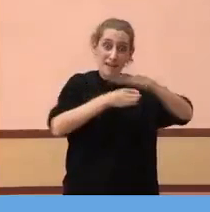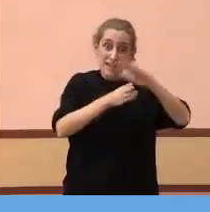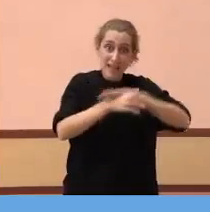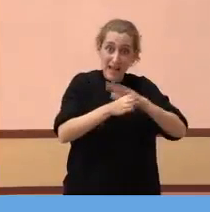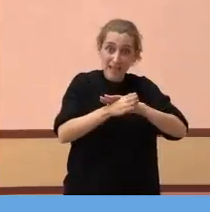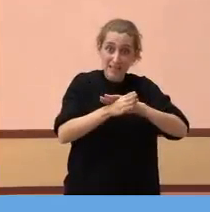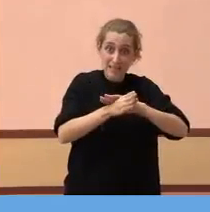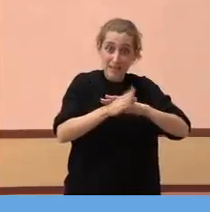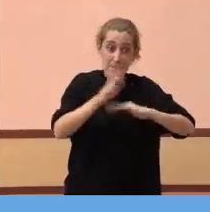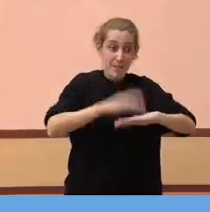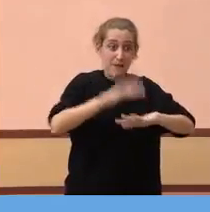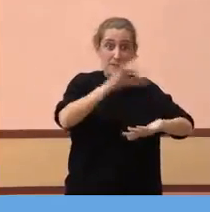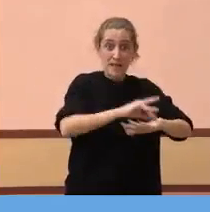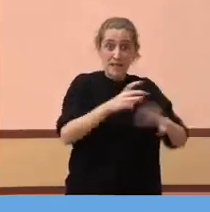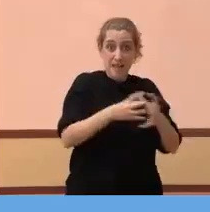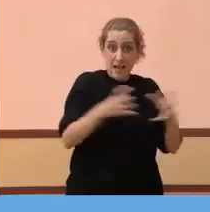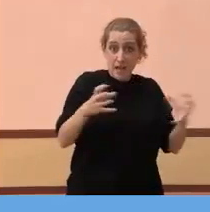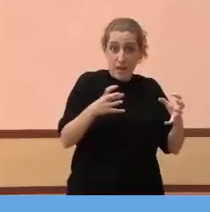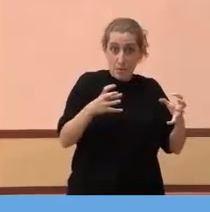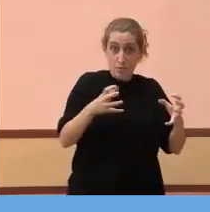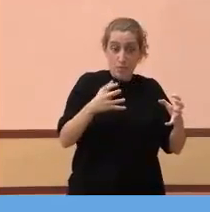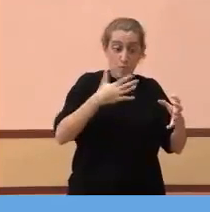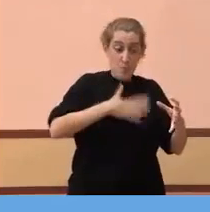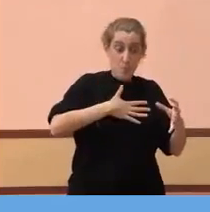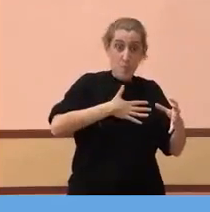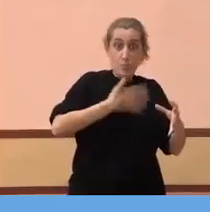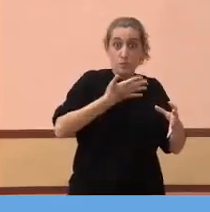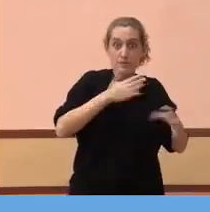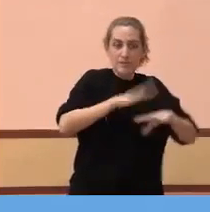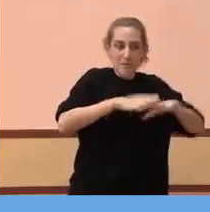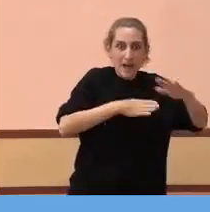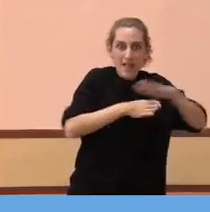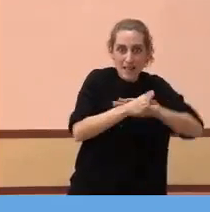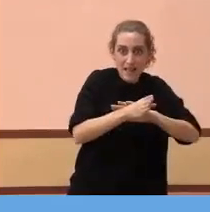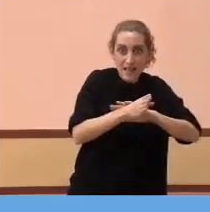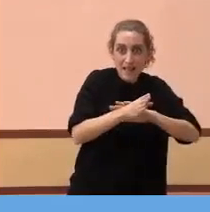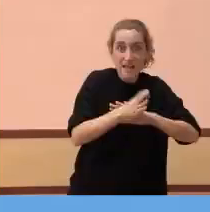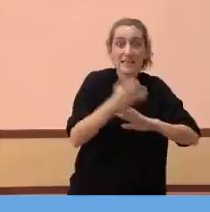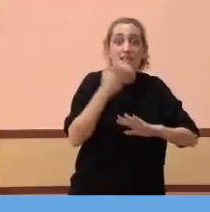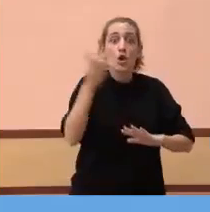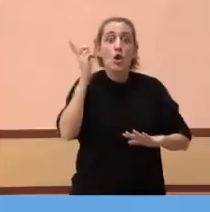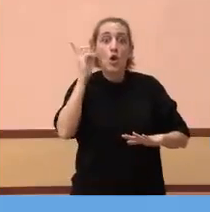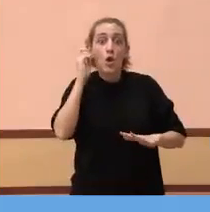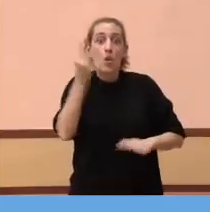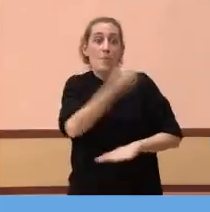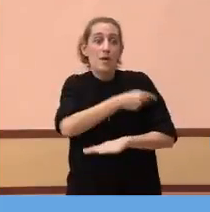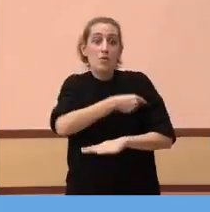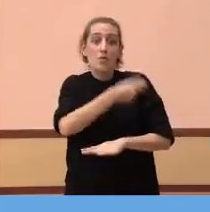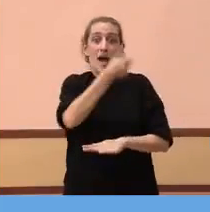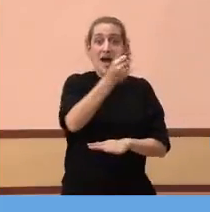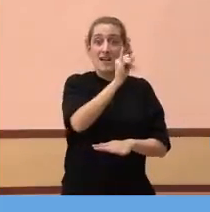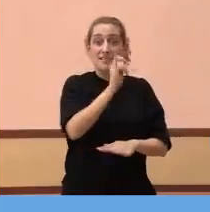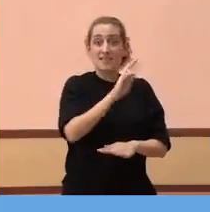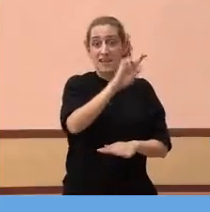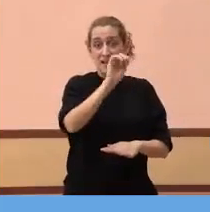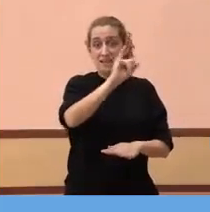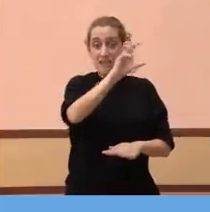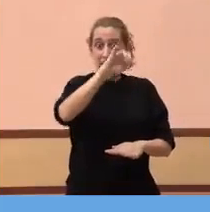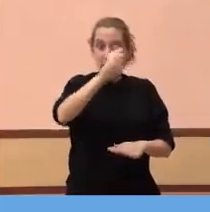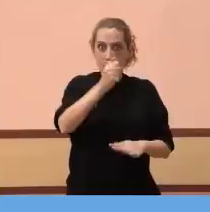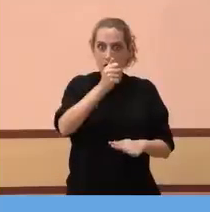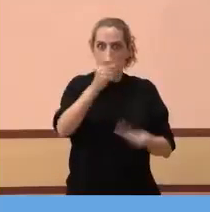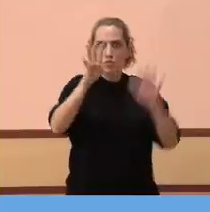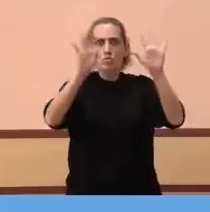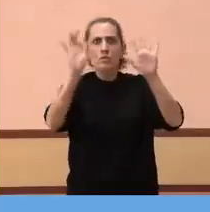greu amb les persones vacunades amb AstraZeneca era alguna cosa superior al 90%